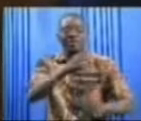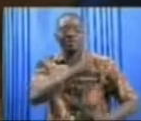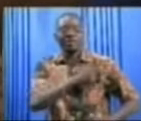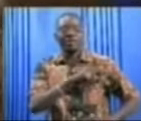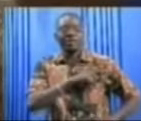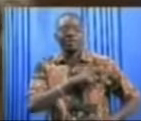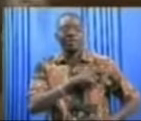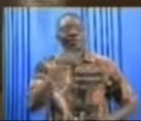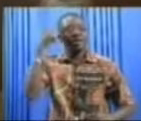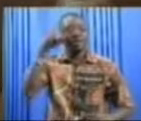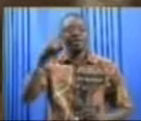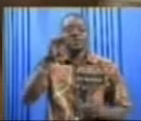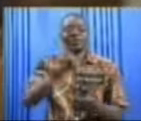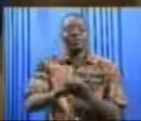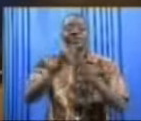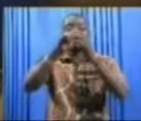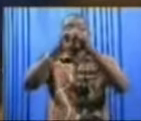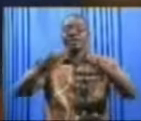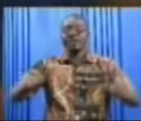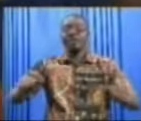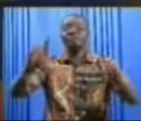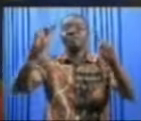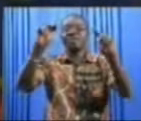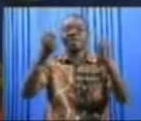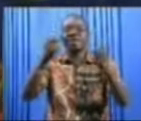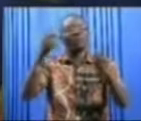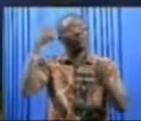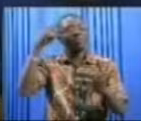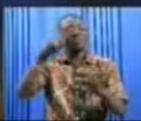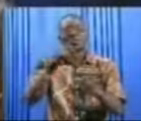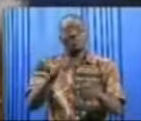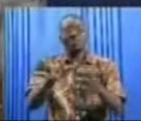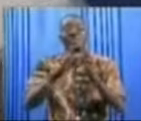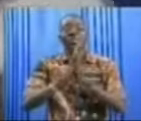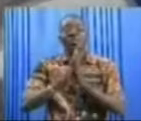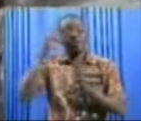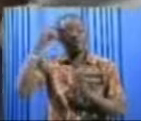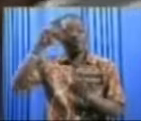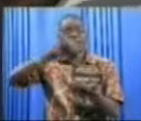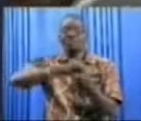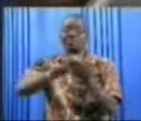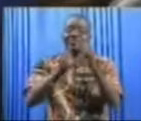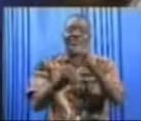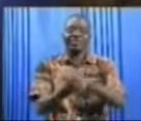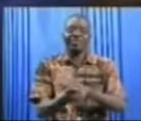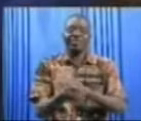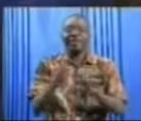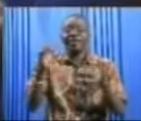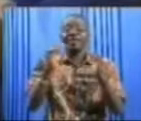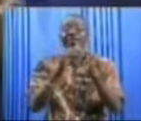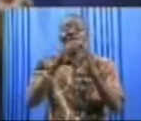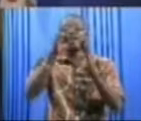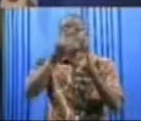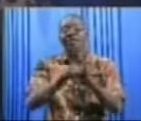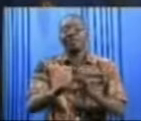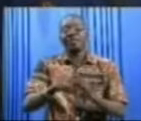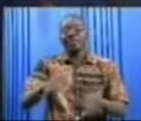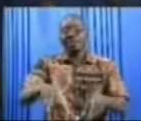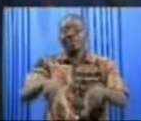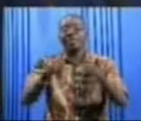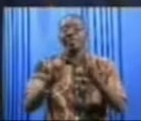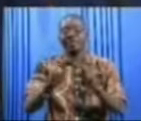gendarmerie, cet atelier a pour thème propriété industrielle et contrefaçon. Il doit également permettre à ces élèves